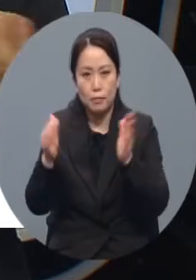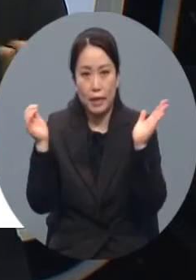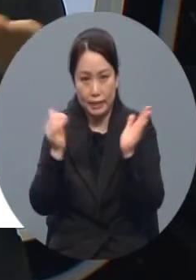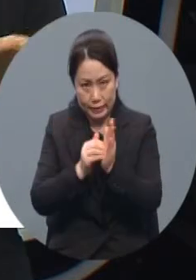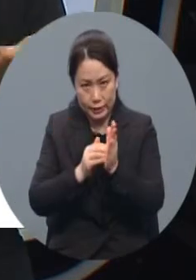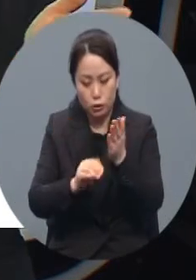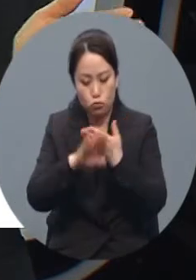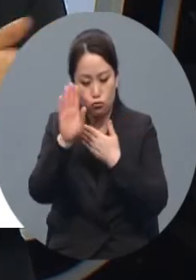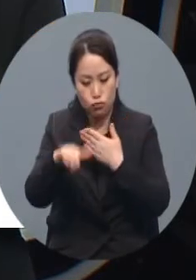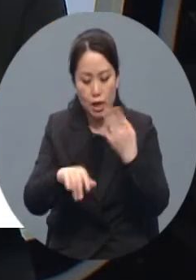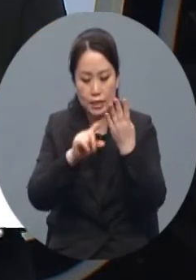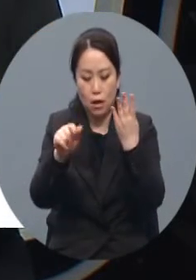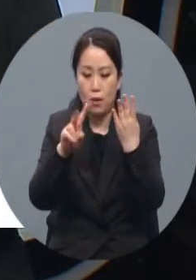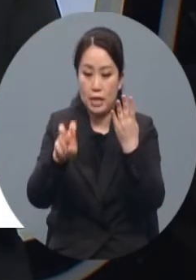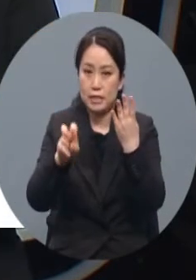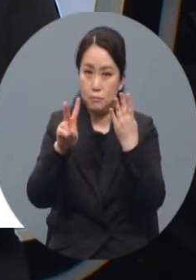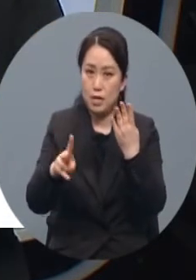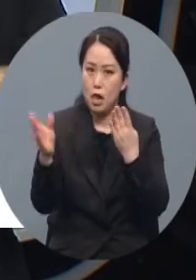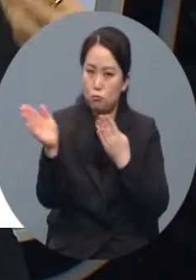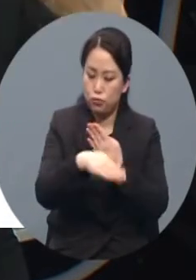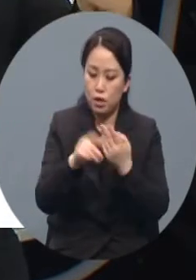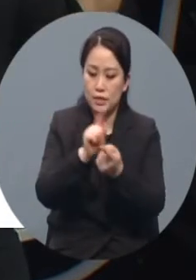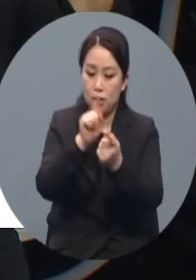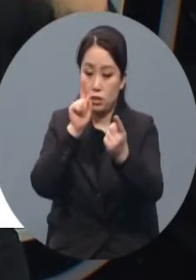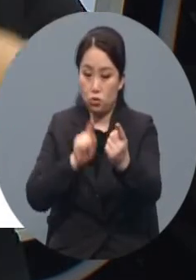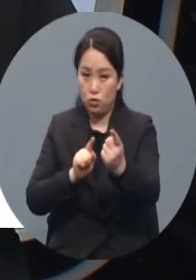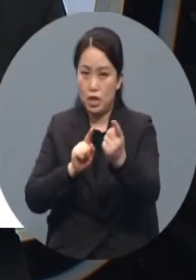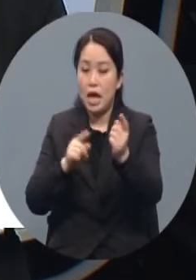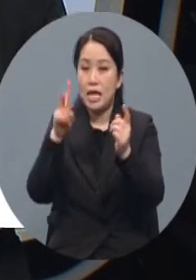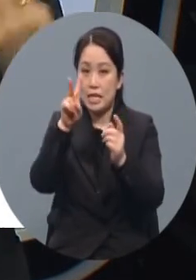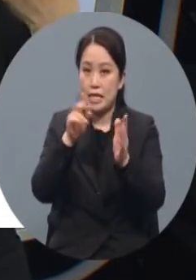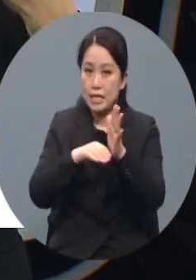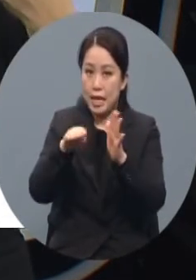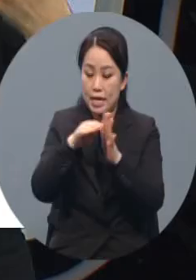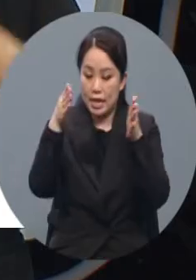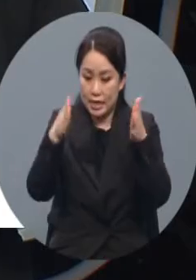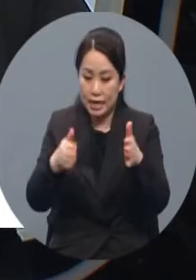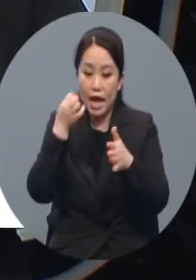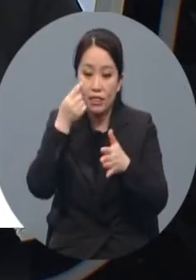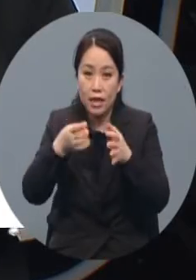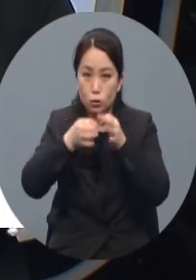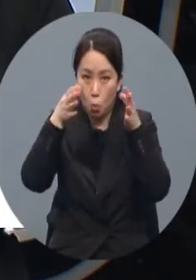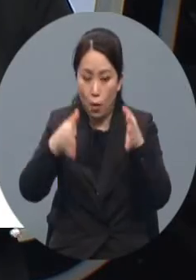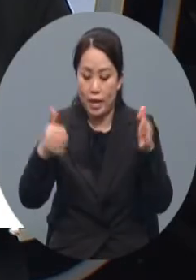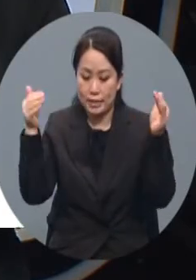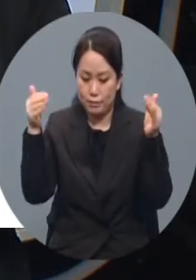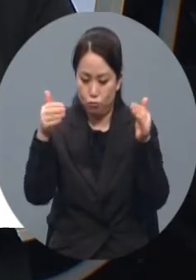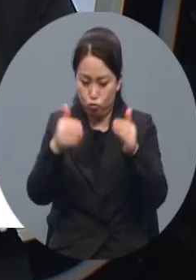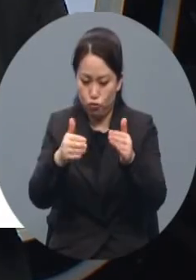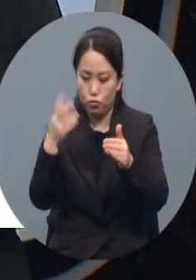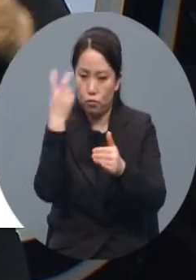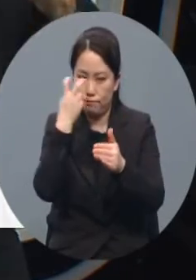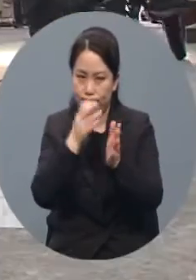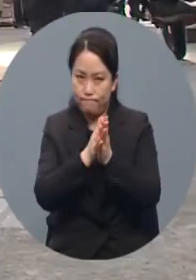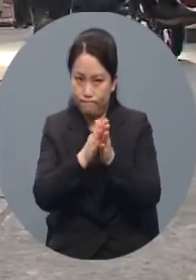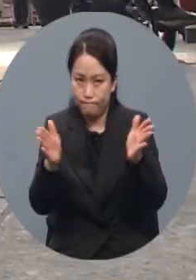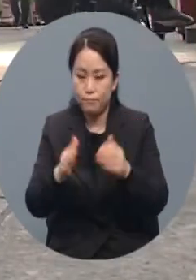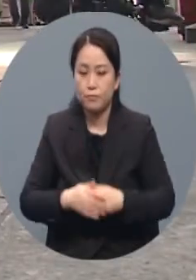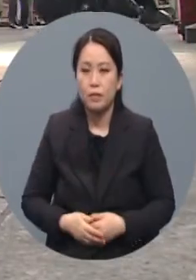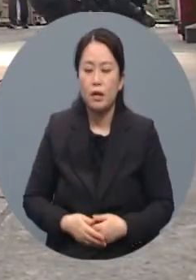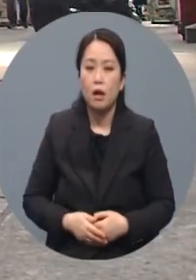22일부터 사회적 거리 두기 2단계 기간인 1개월간 집중적으로 실시하겠습니다.